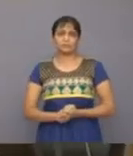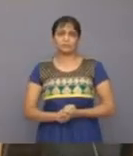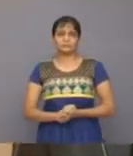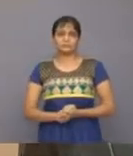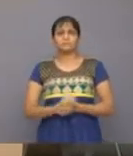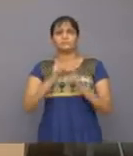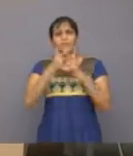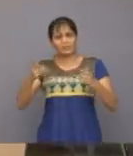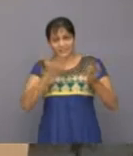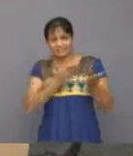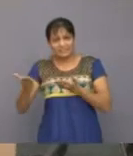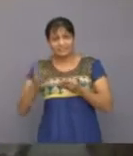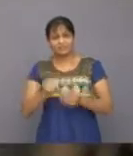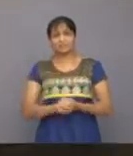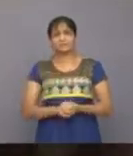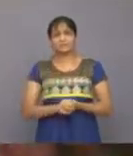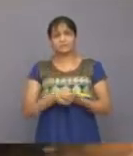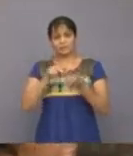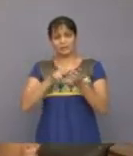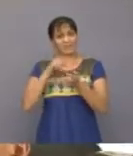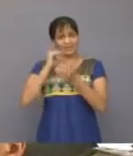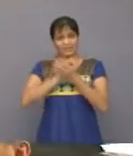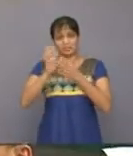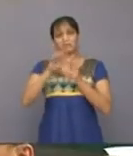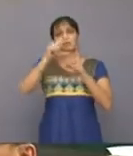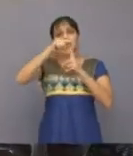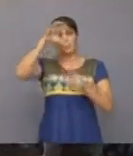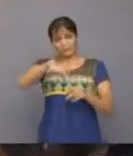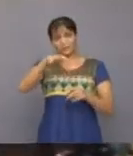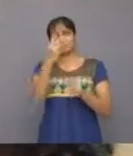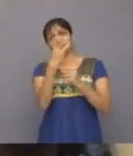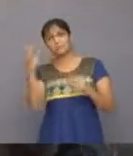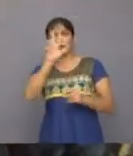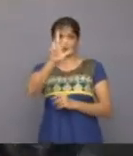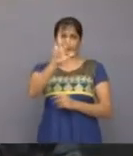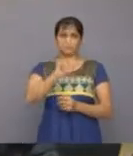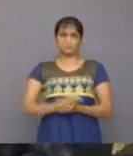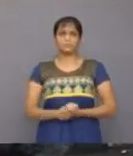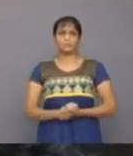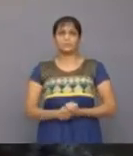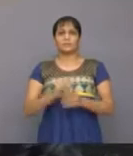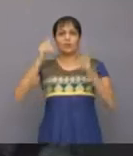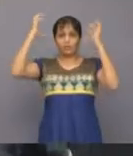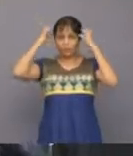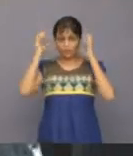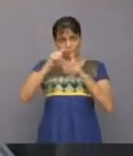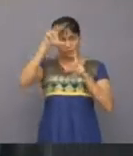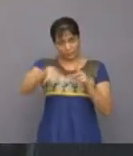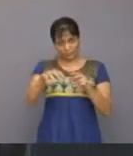सेवाए प्रदान करने के लिए संस्ता में आट विबाग है श्रवन विज्ञान विपाद,